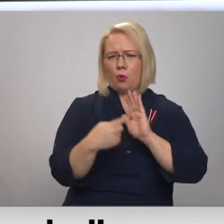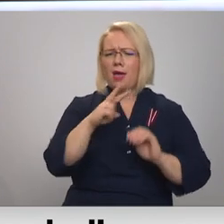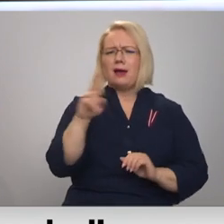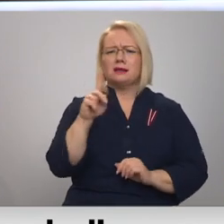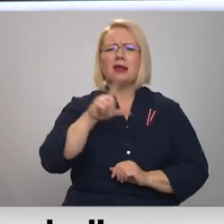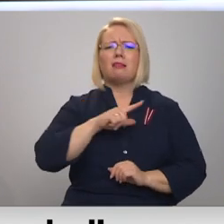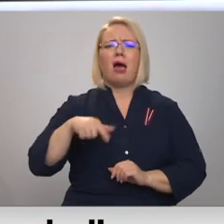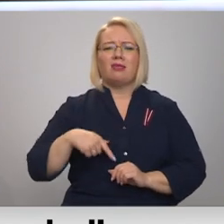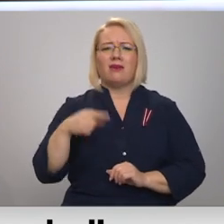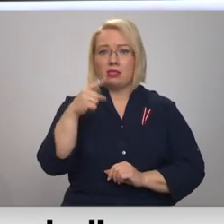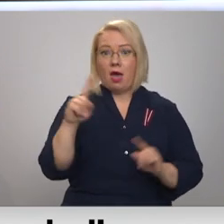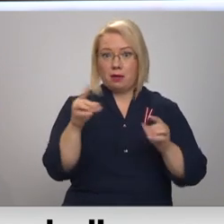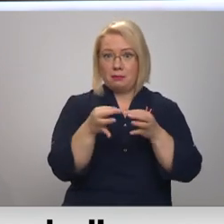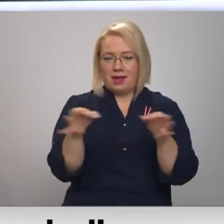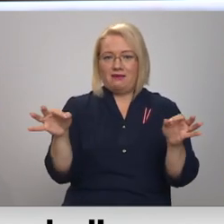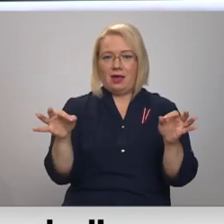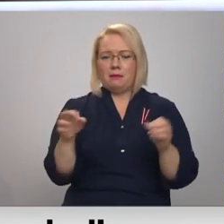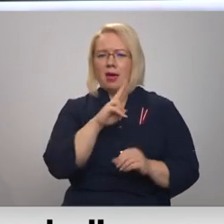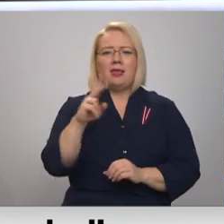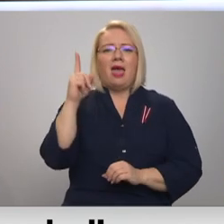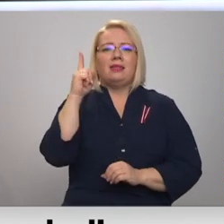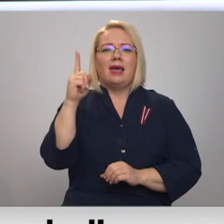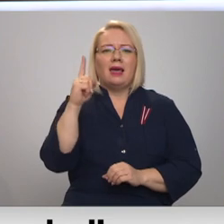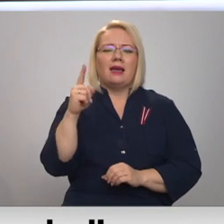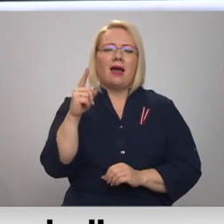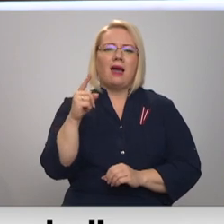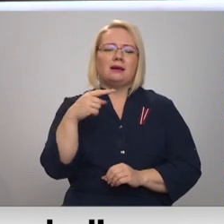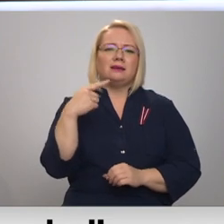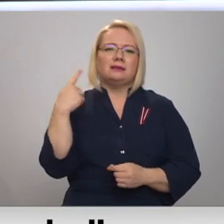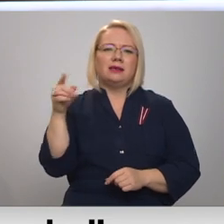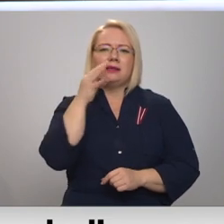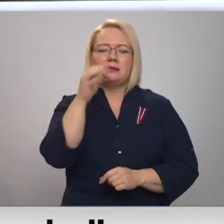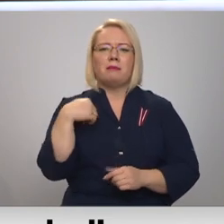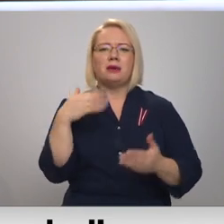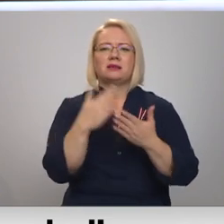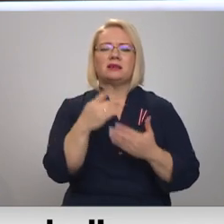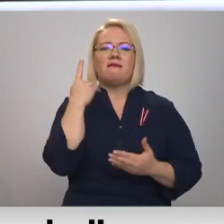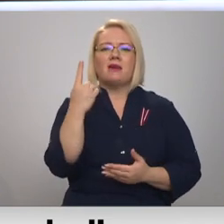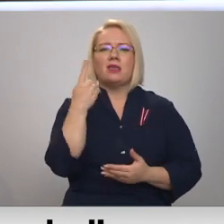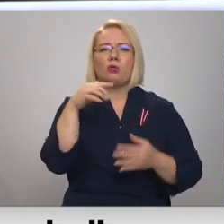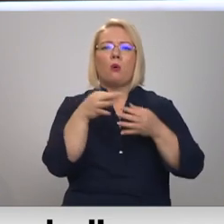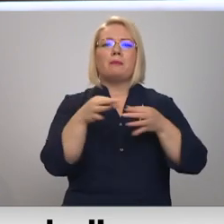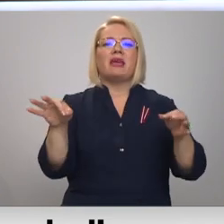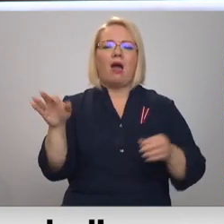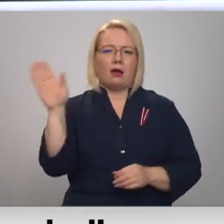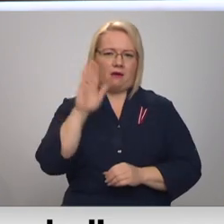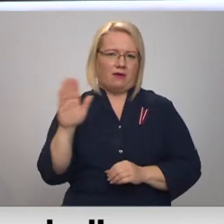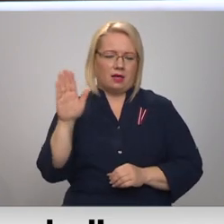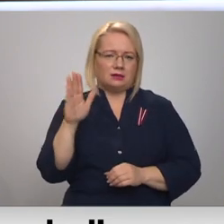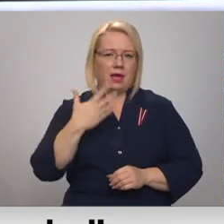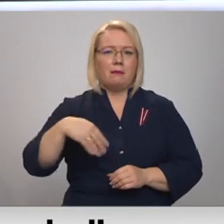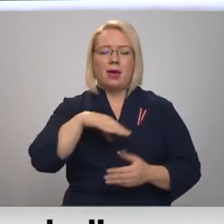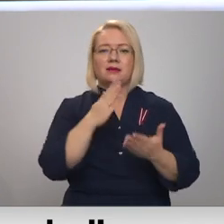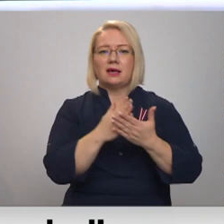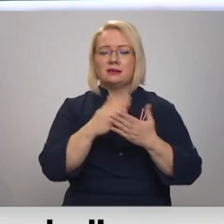tā ir brīvība, jo ne tikai Alvis Hermanns saka, ka mēs esam viena nav brīvākajām valstīm, tad mēs esam